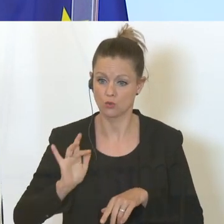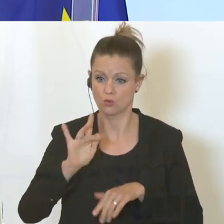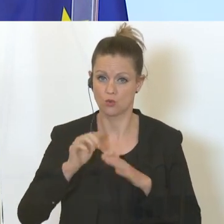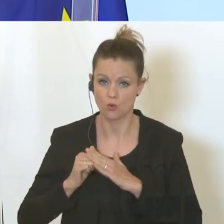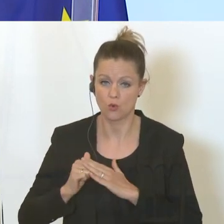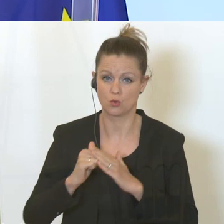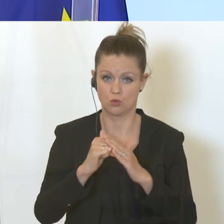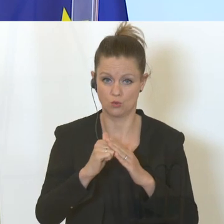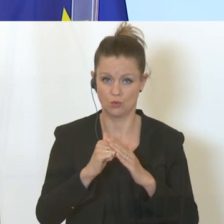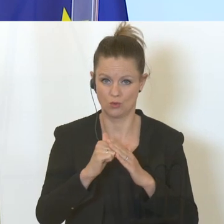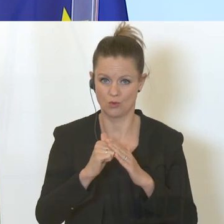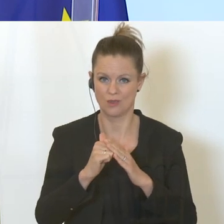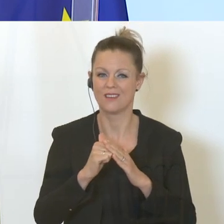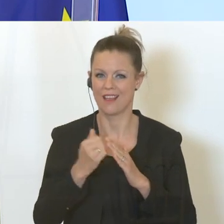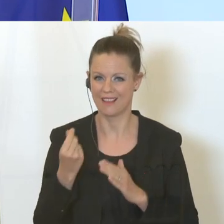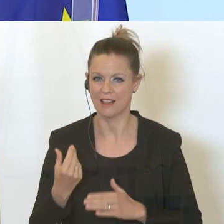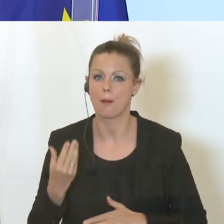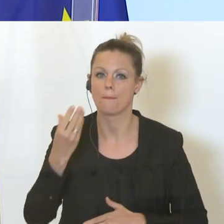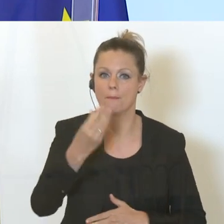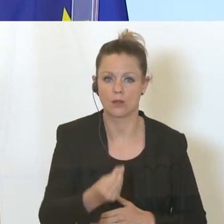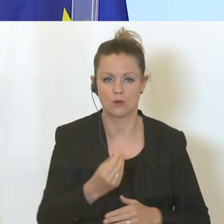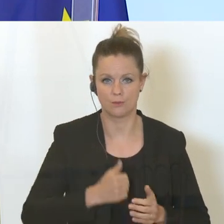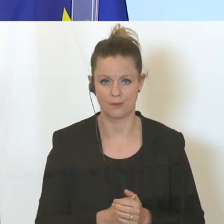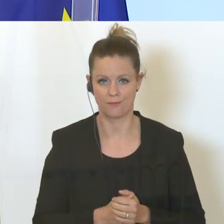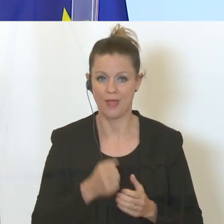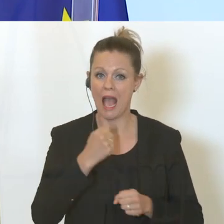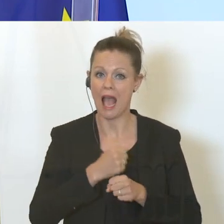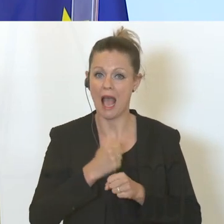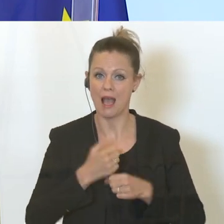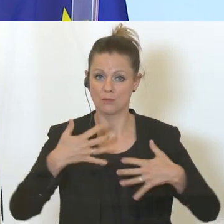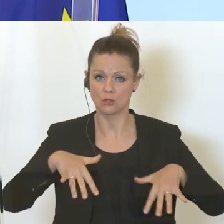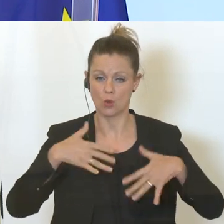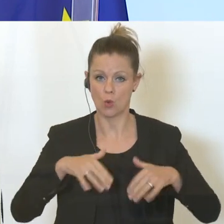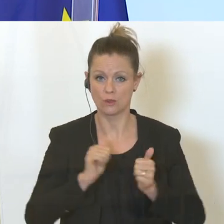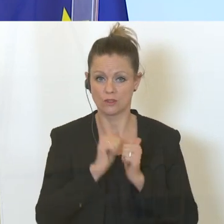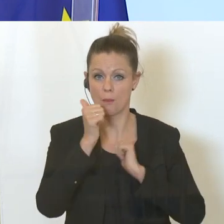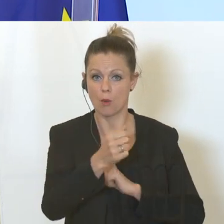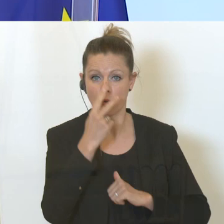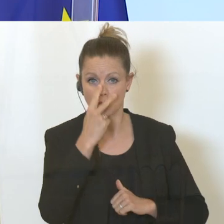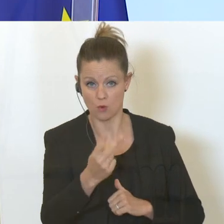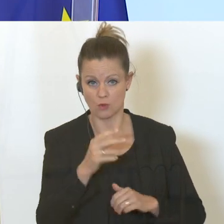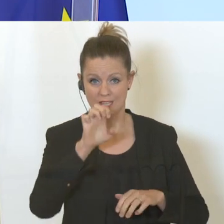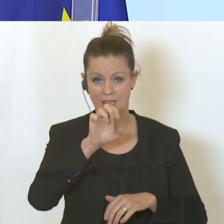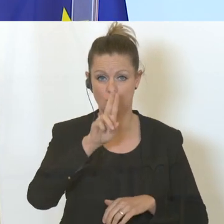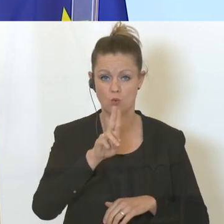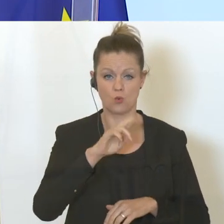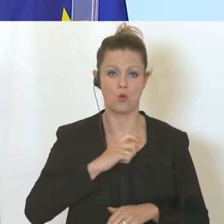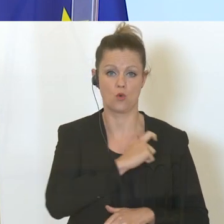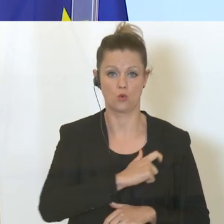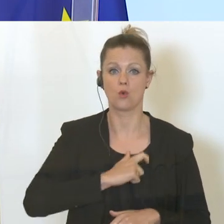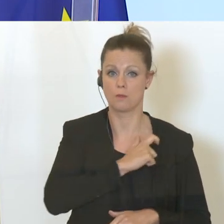auch bei den Unternehmen ankommt. Die Arbeitslosenprognose der EU-Kommission wurde veröffentlicht und ist für heuer